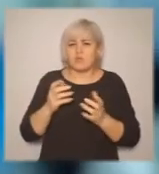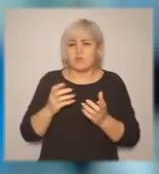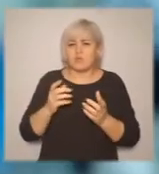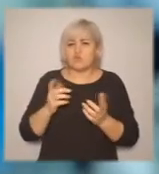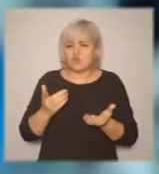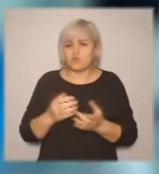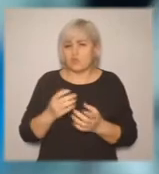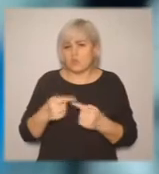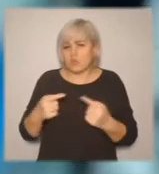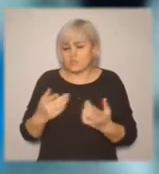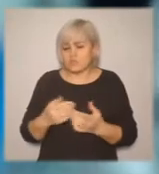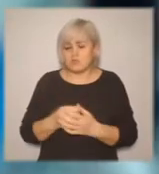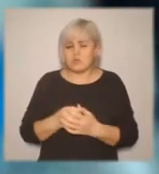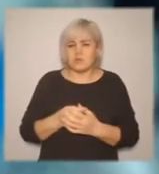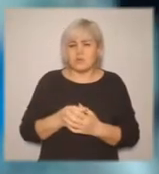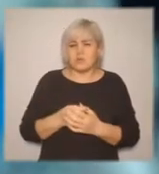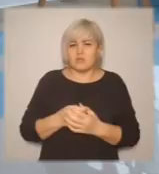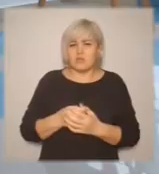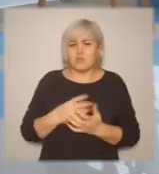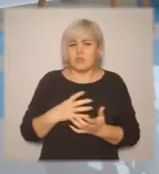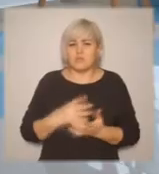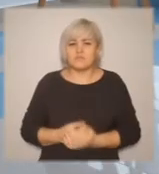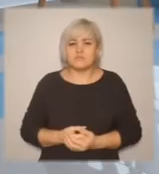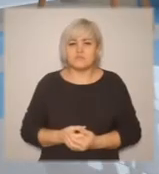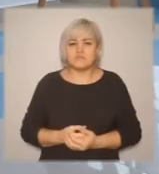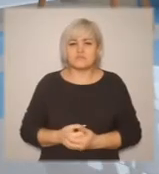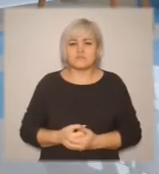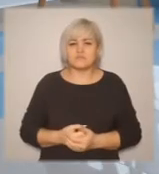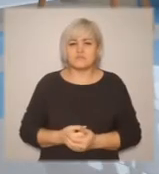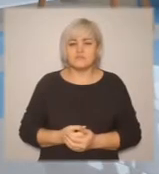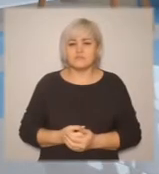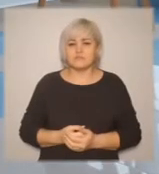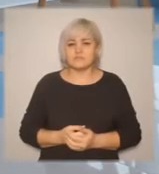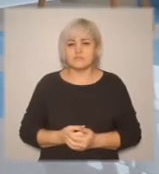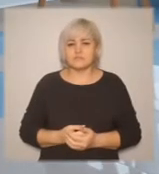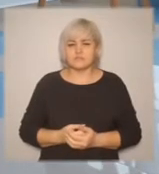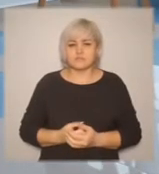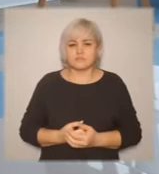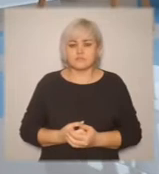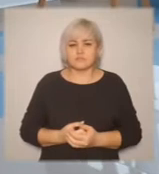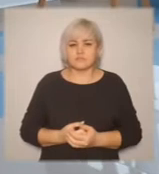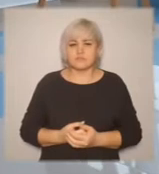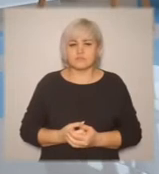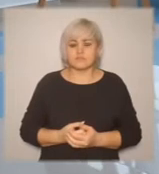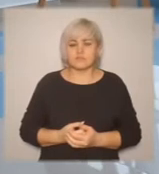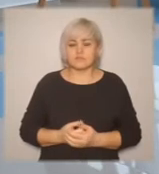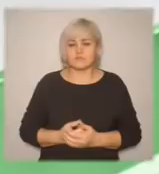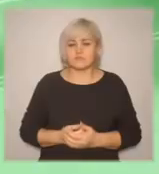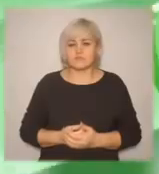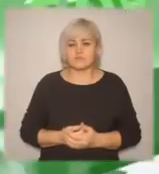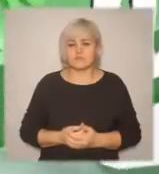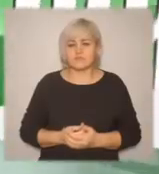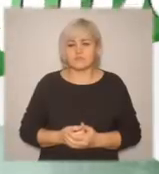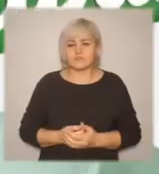хватает, что описывает комментатор, и что могла бы описать я, как человек, который описывает именно визуальную составляющую игры.